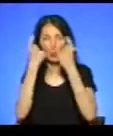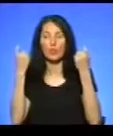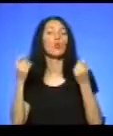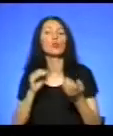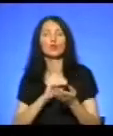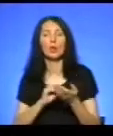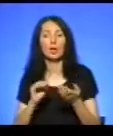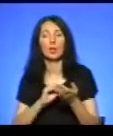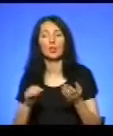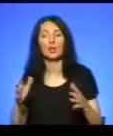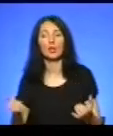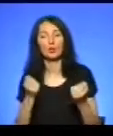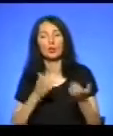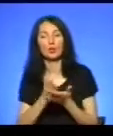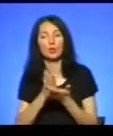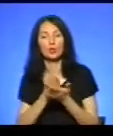Ірина Крупа.